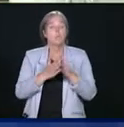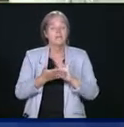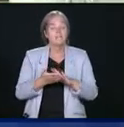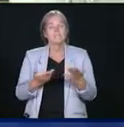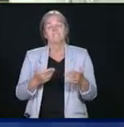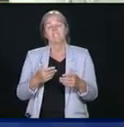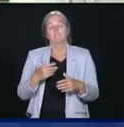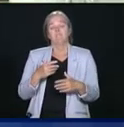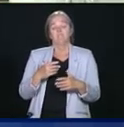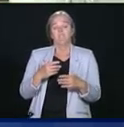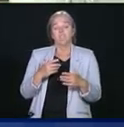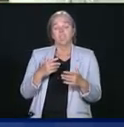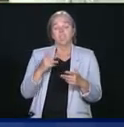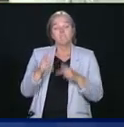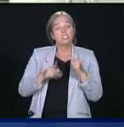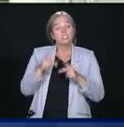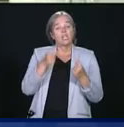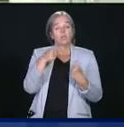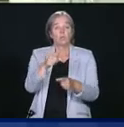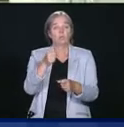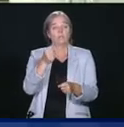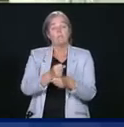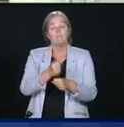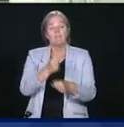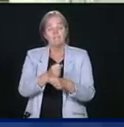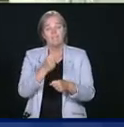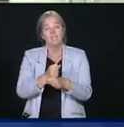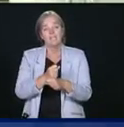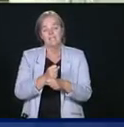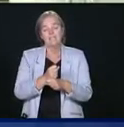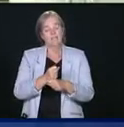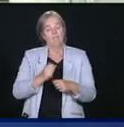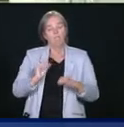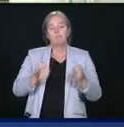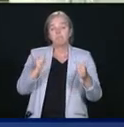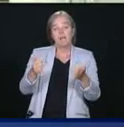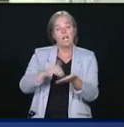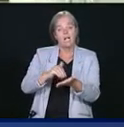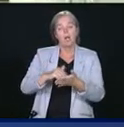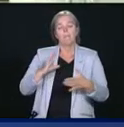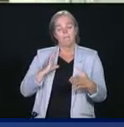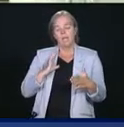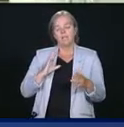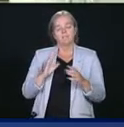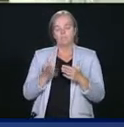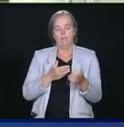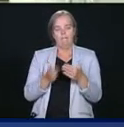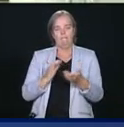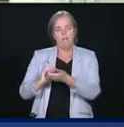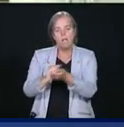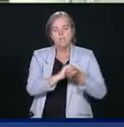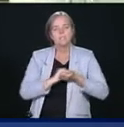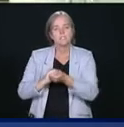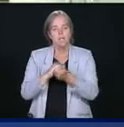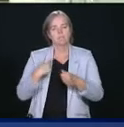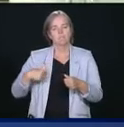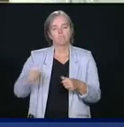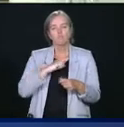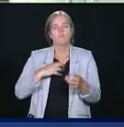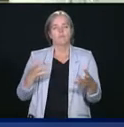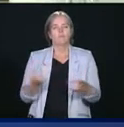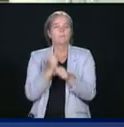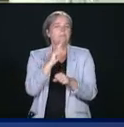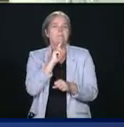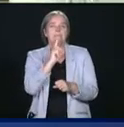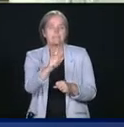portes et que les gens retournent au travail. Mais je sais qu'ensemble, on va y arriver. Merci.